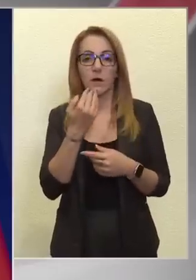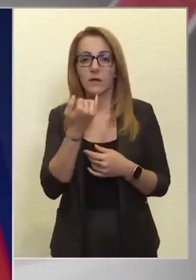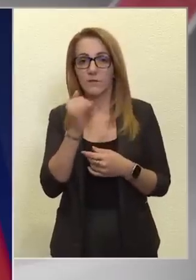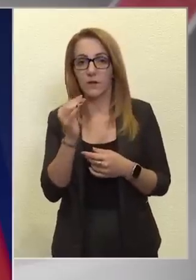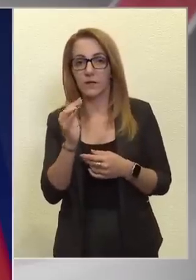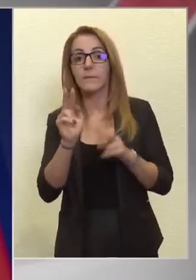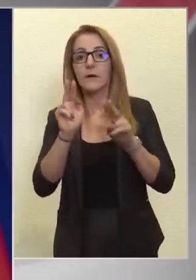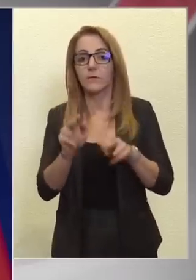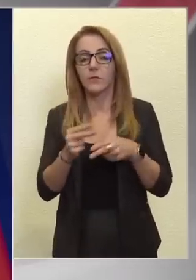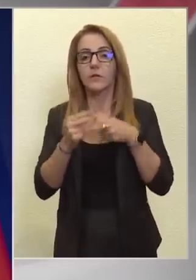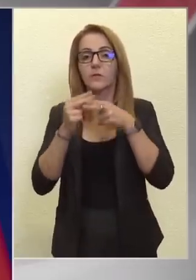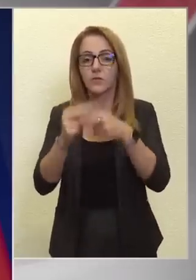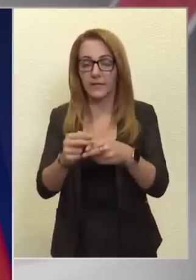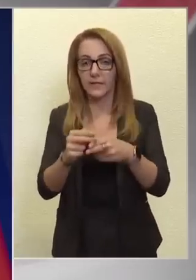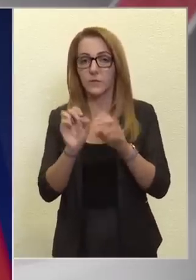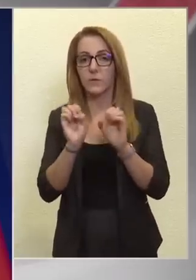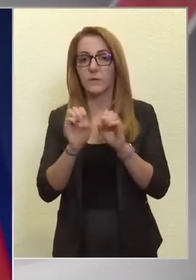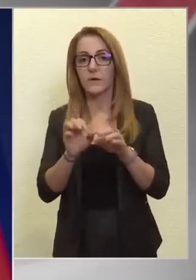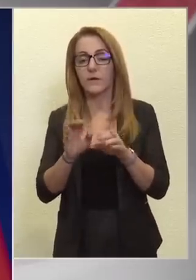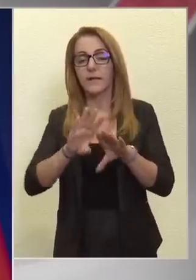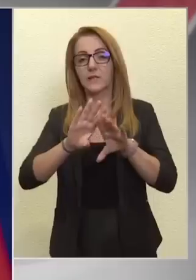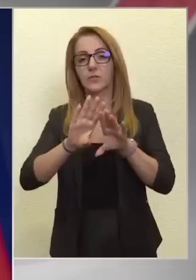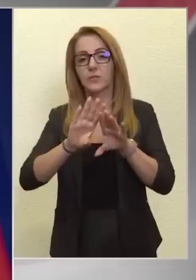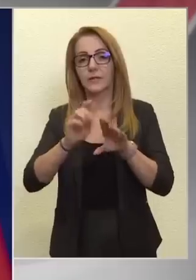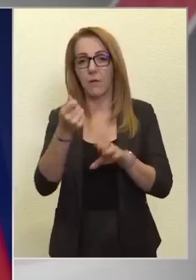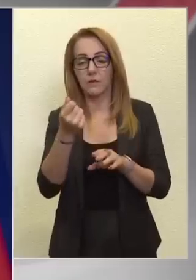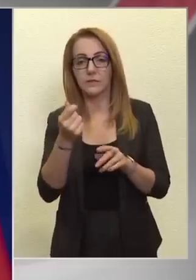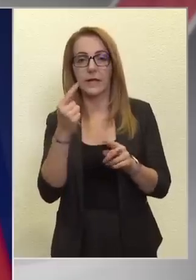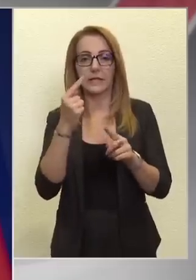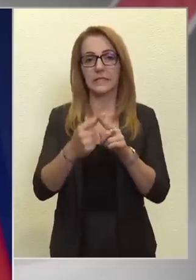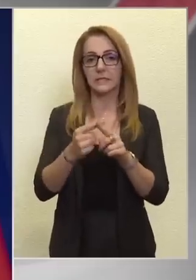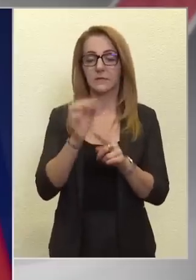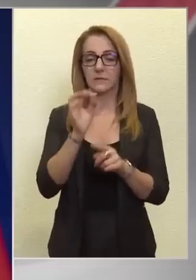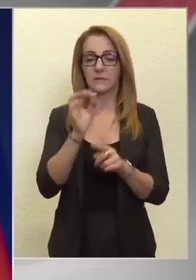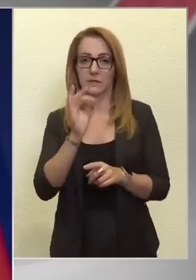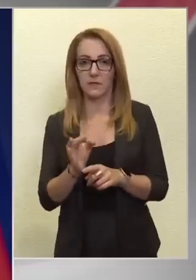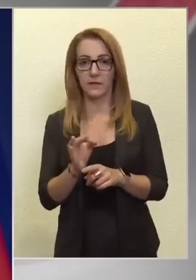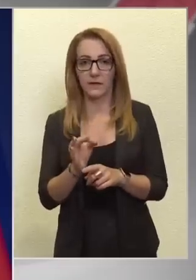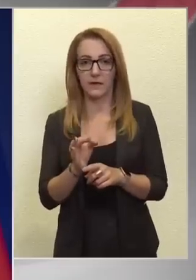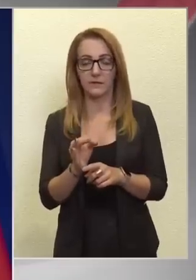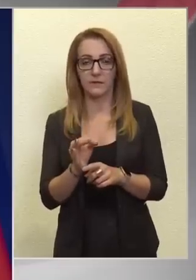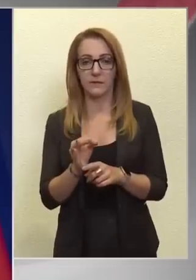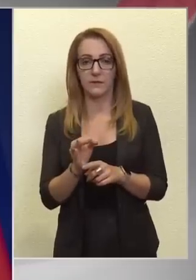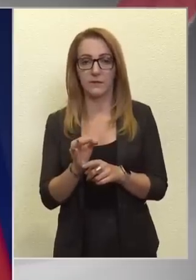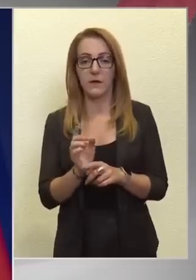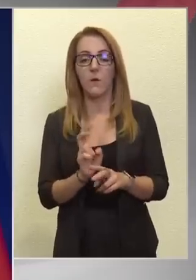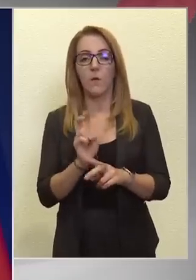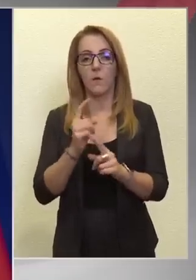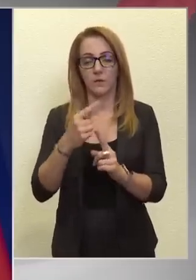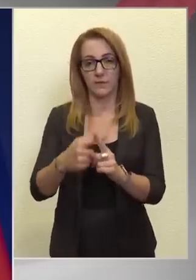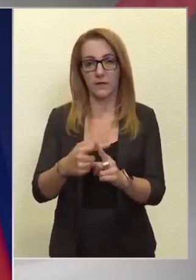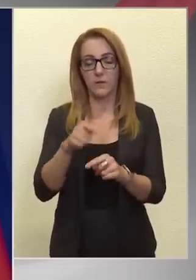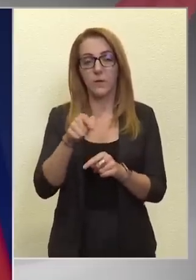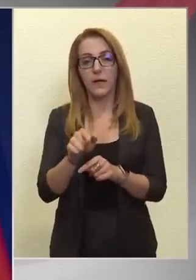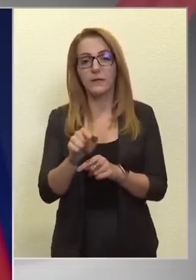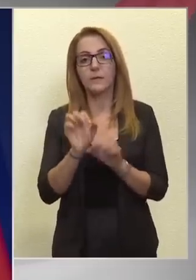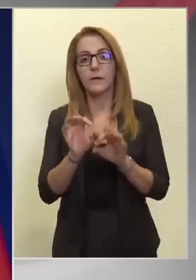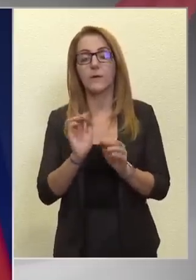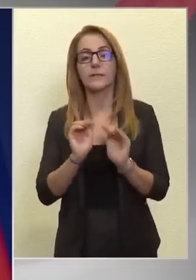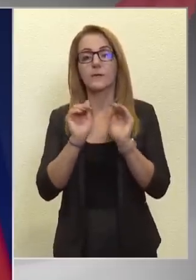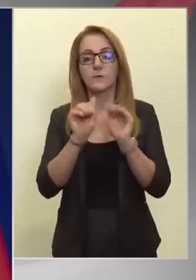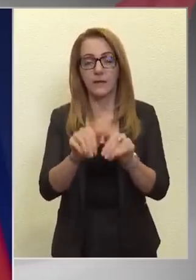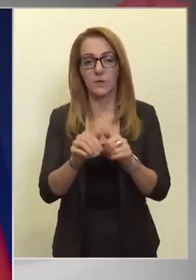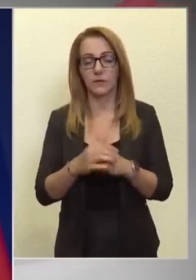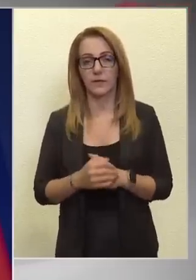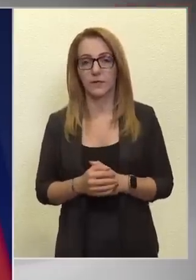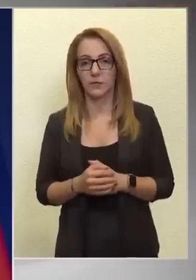segítünk a beruházási összeg x százalékát lényegében hozzáadjuk. Tehát itt egy beruházás támogatás